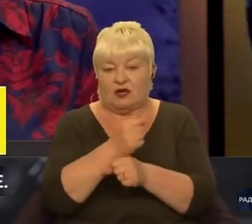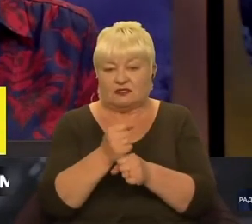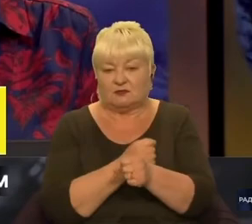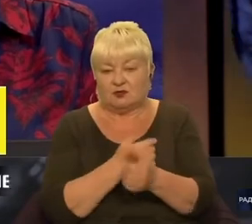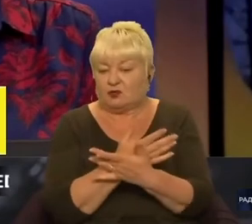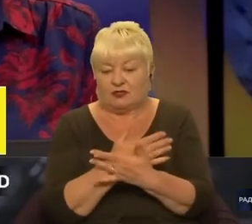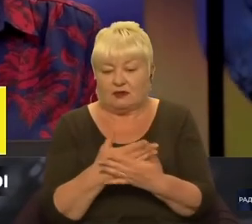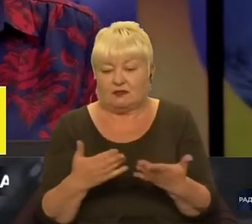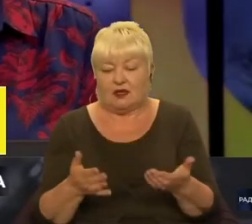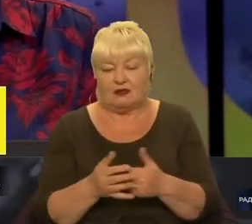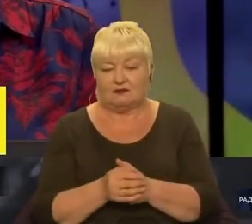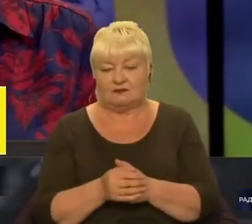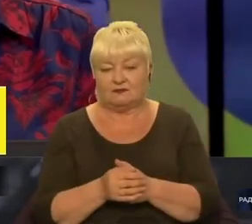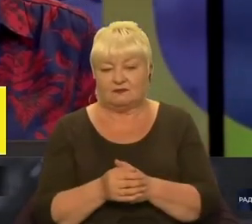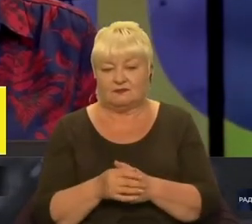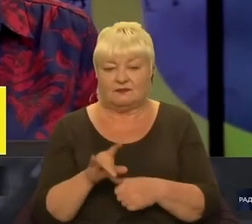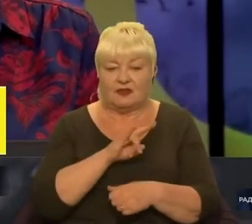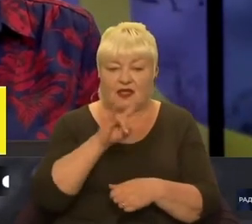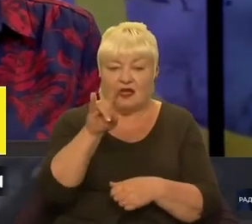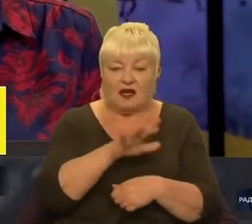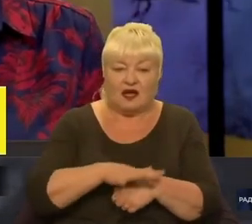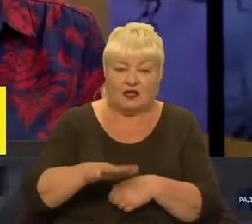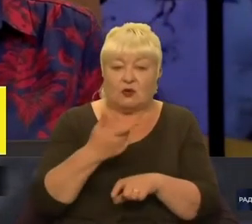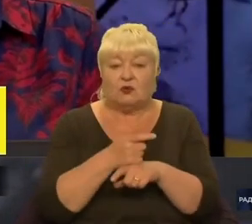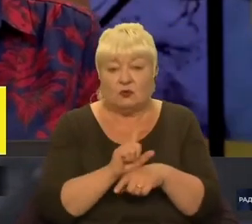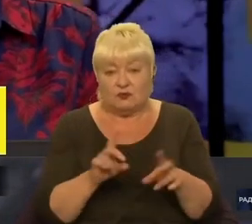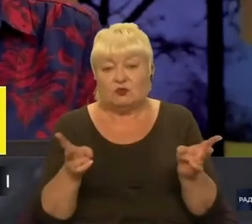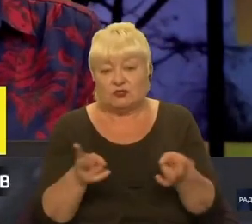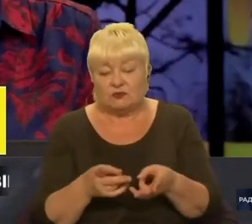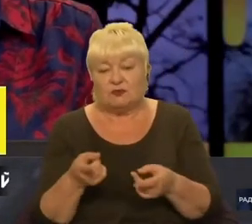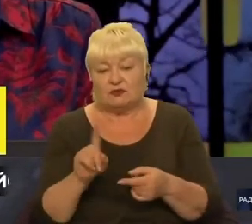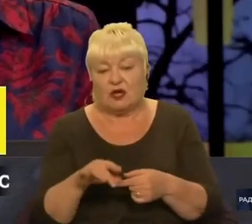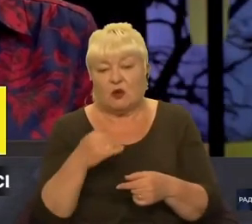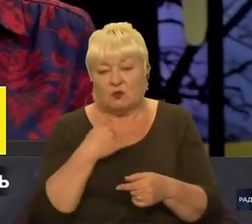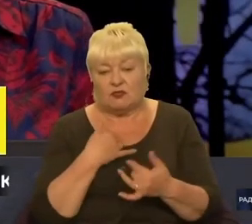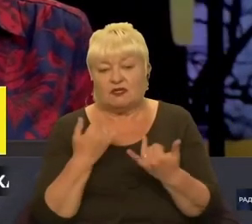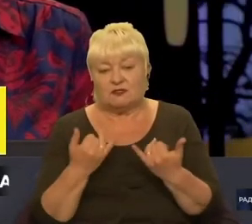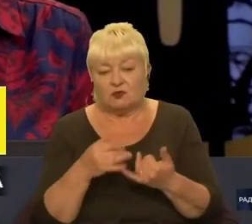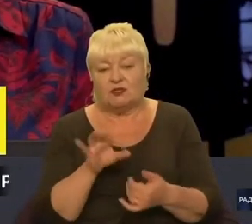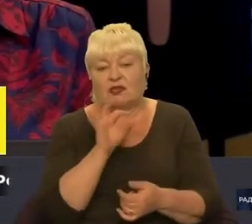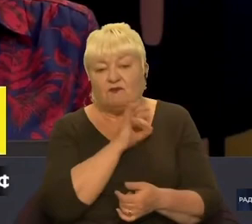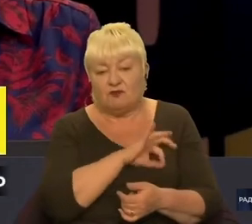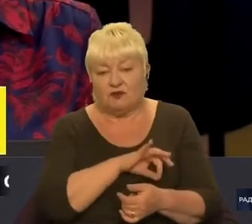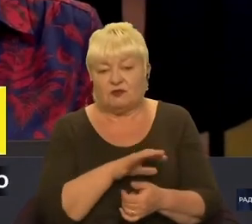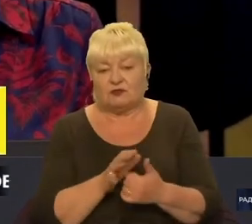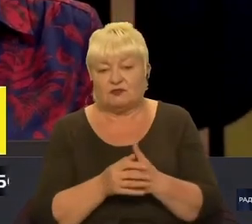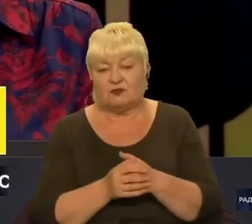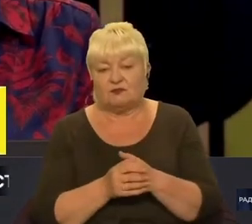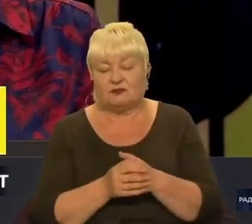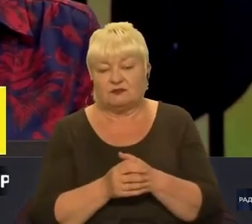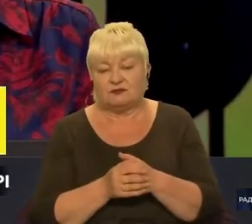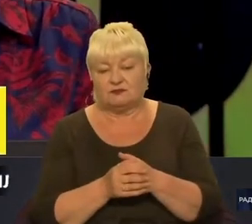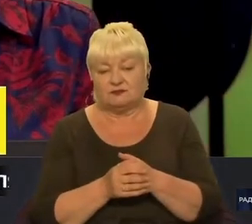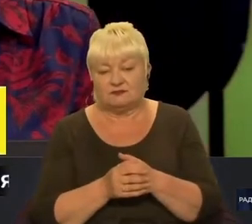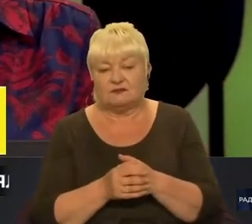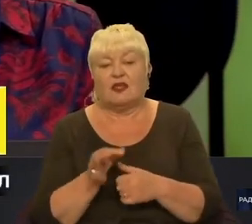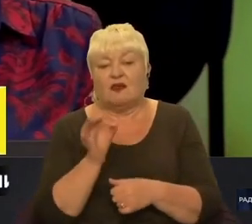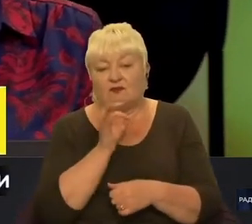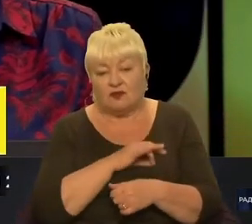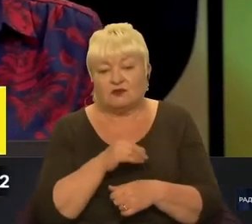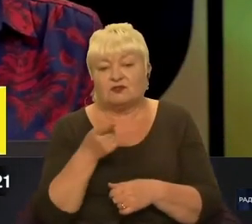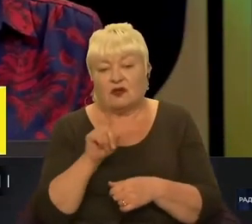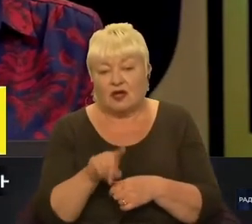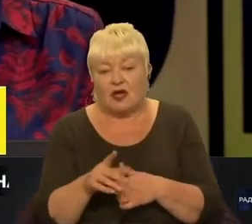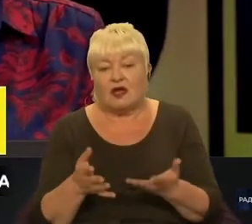далі. Тому аеродром дуже потрібен. Аеродроми у нас сьогодні використовуються, фактично, всі, що є в державі. Використовуються. Але